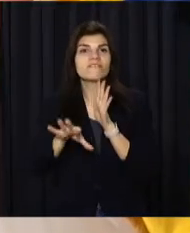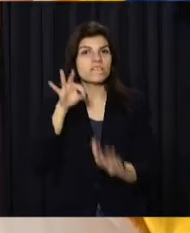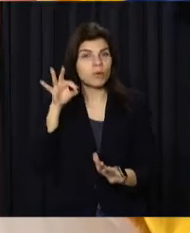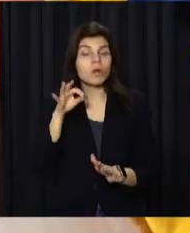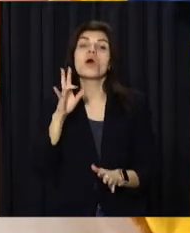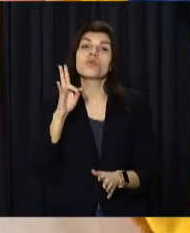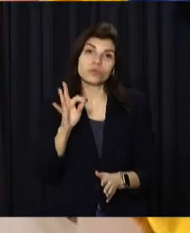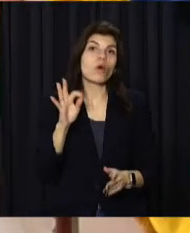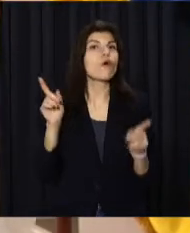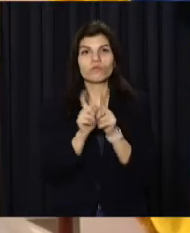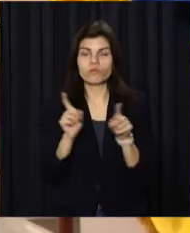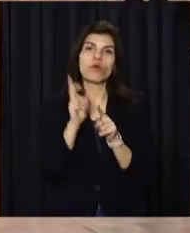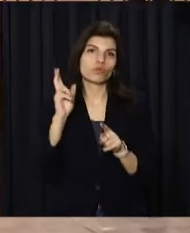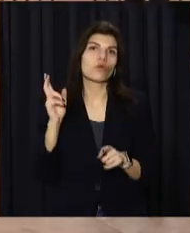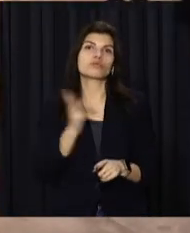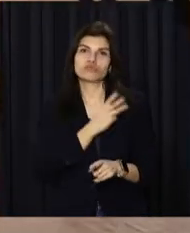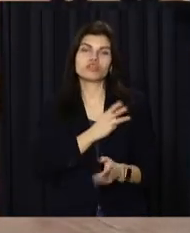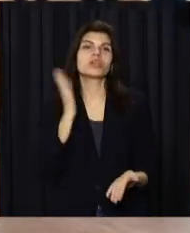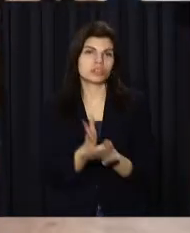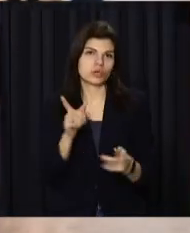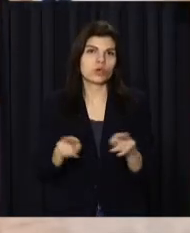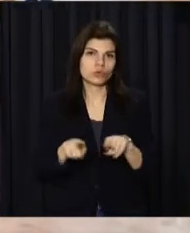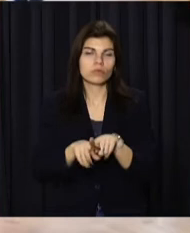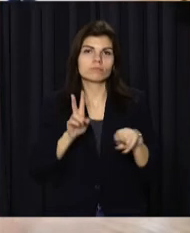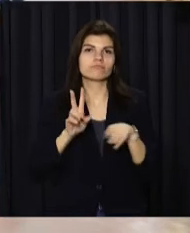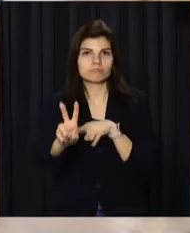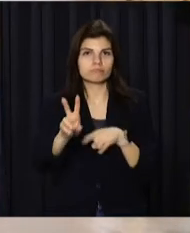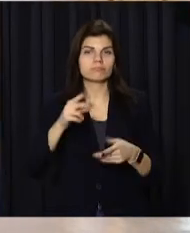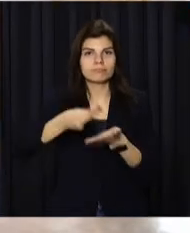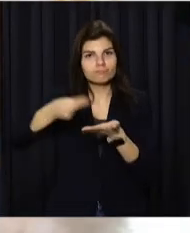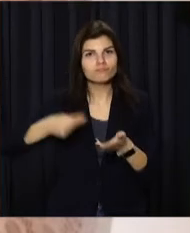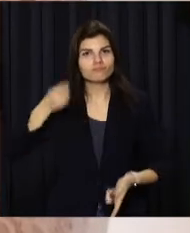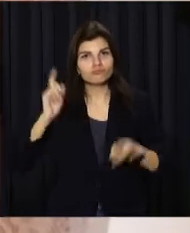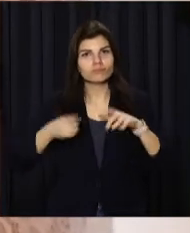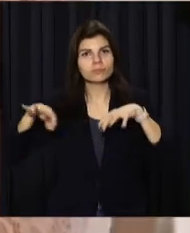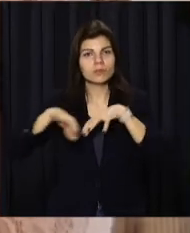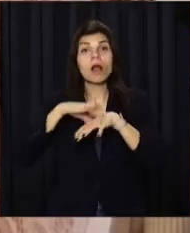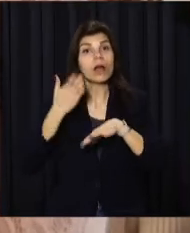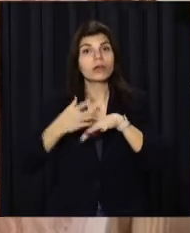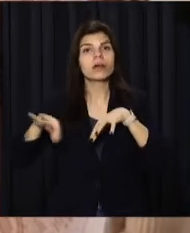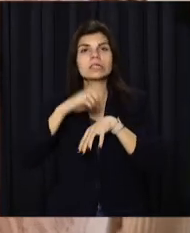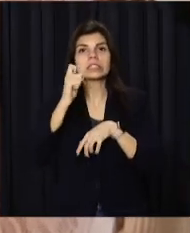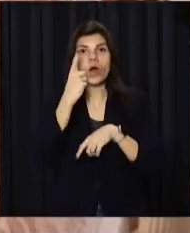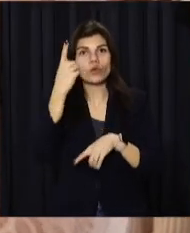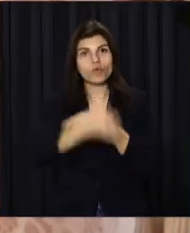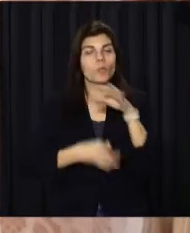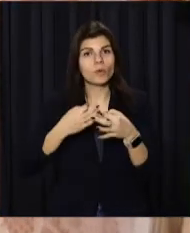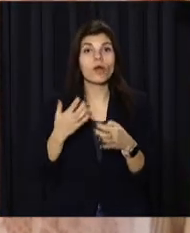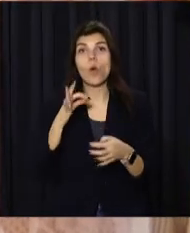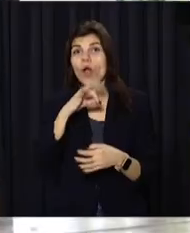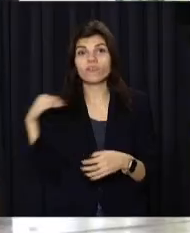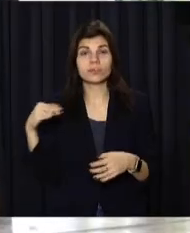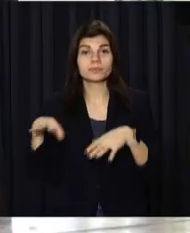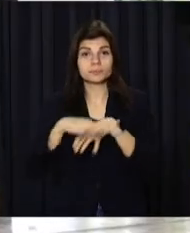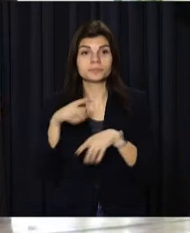хто нестримно прагне зареєструвати свої стосунки. Для таких діє проєкт «Шлюб за добу». Аби офіційно стати подружжем,